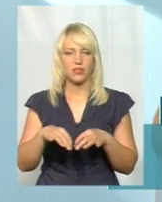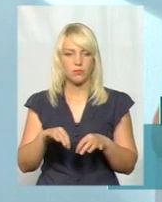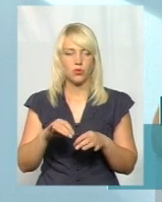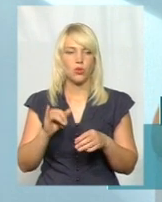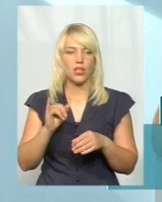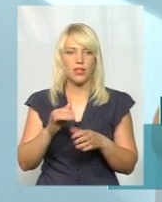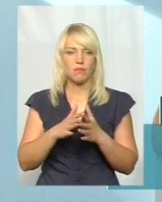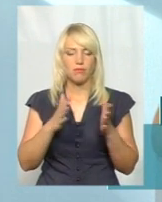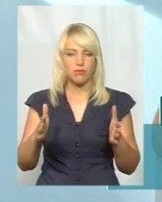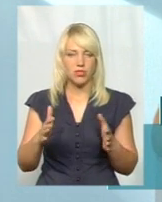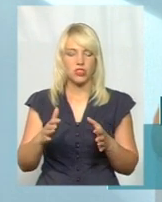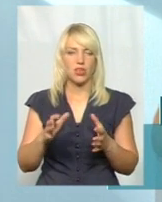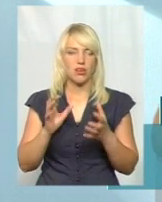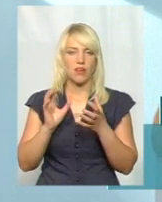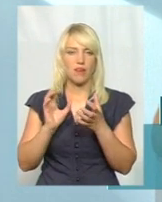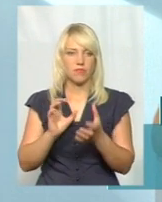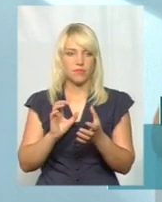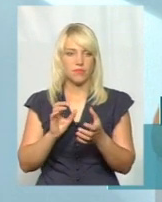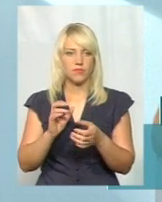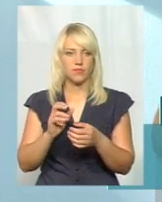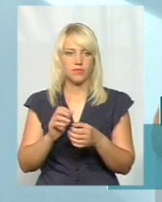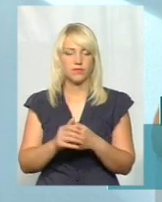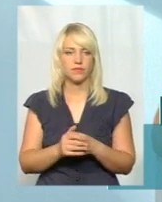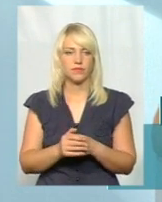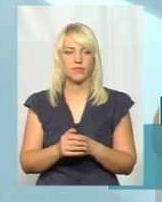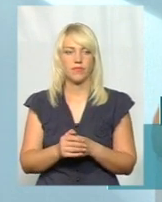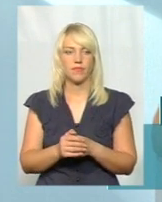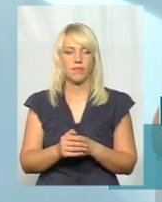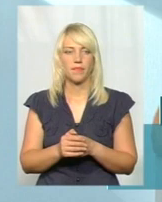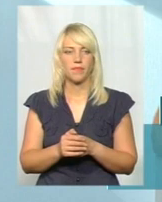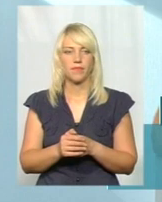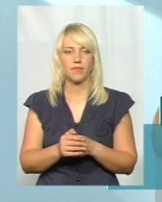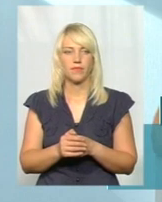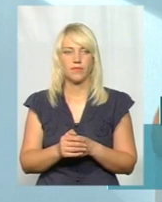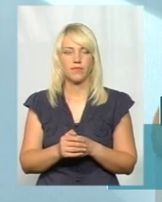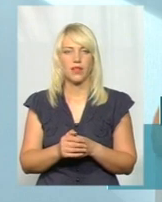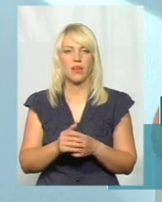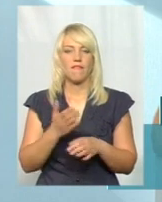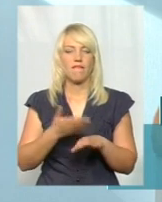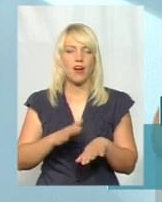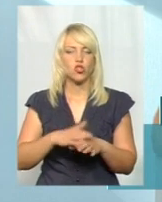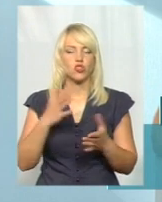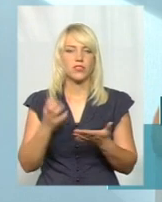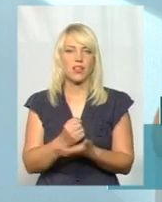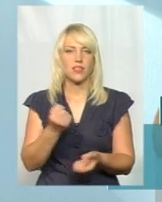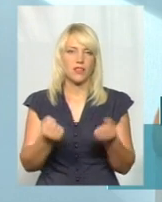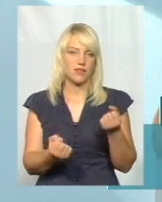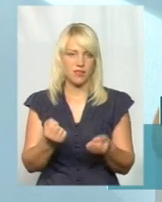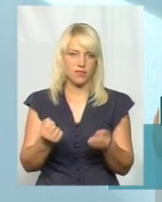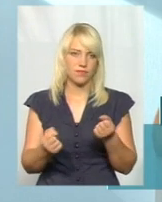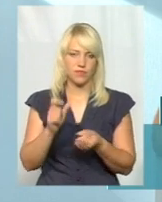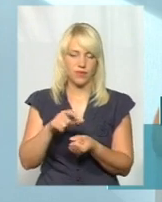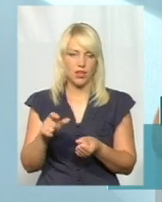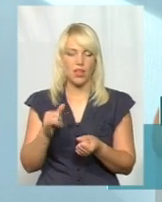більша кількість транспортних засобів, звичайно, кваліфіковану робочу сили знайти дуже важко. На сьогоднішній день. І